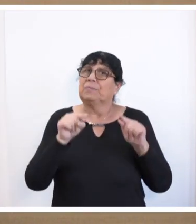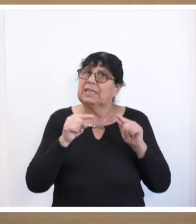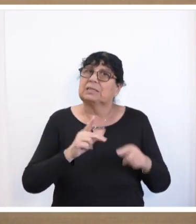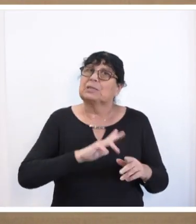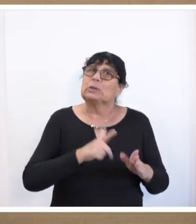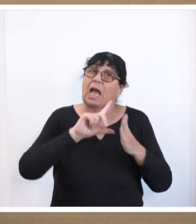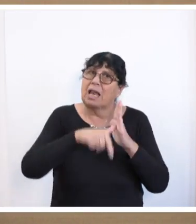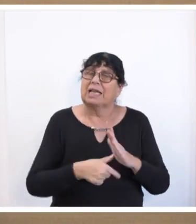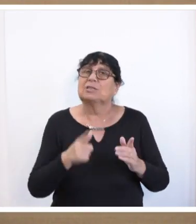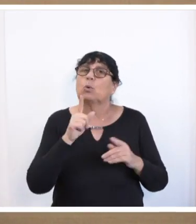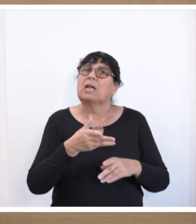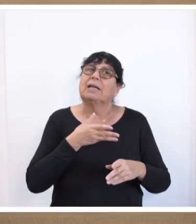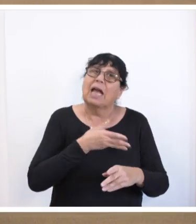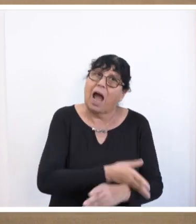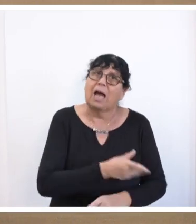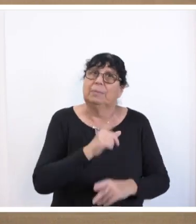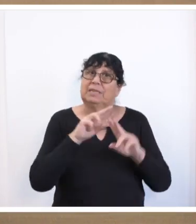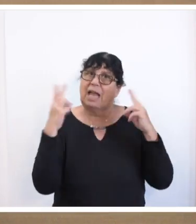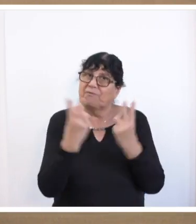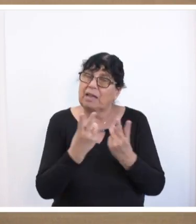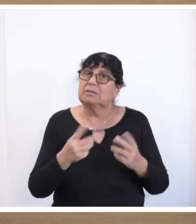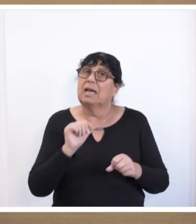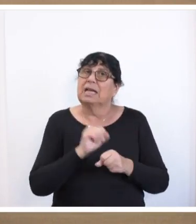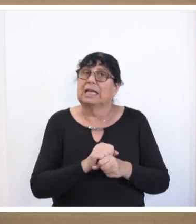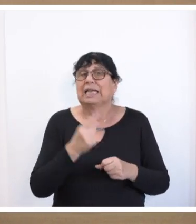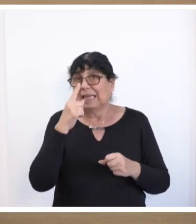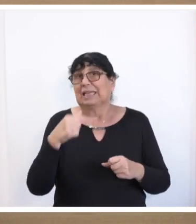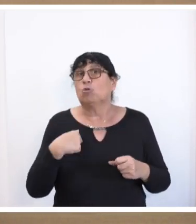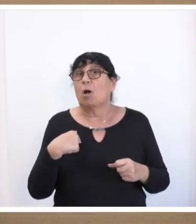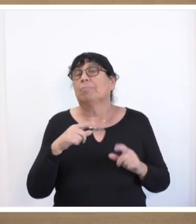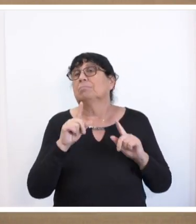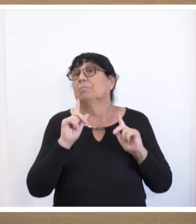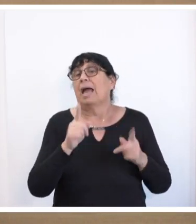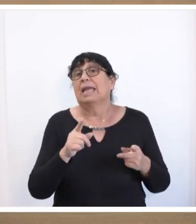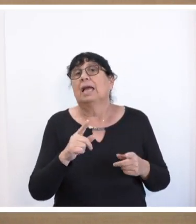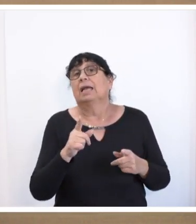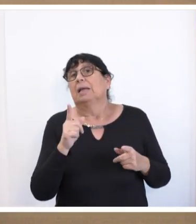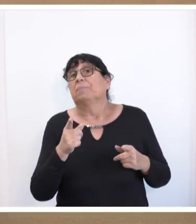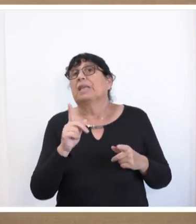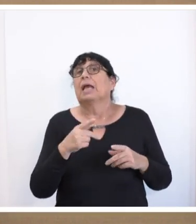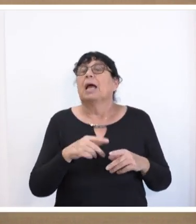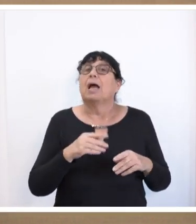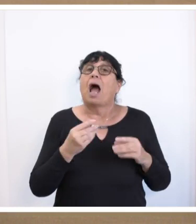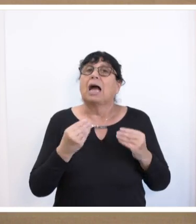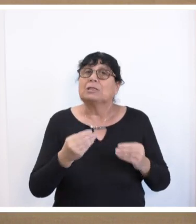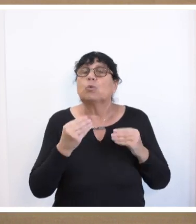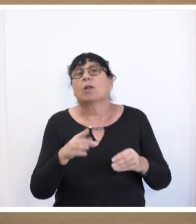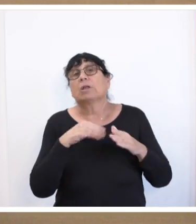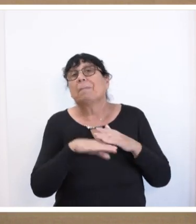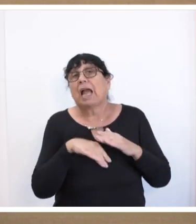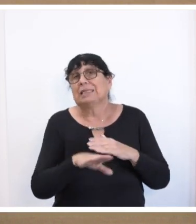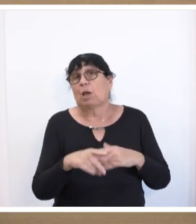an die Armen dieser Welt kann nicht nur bei irregulärer und Asylmigration beobachtet werden.